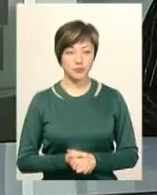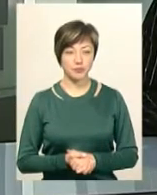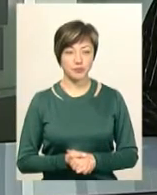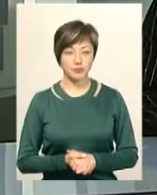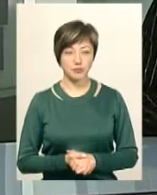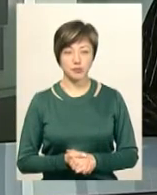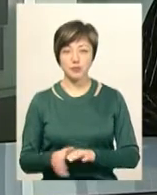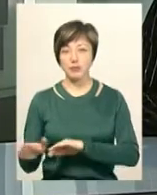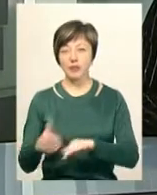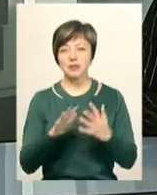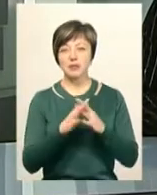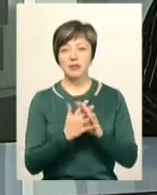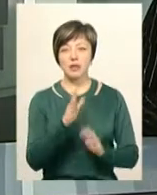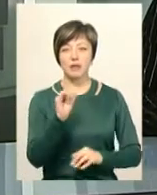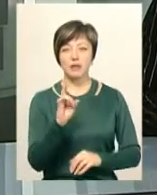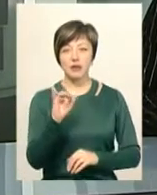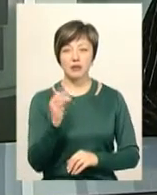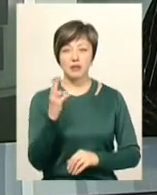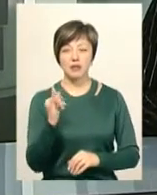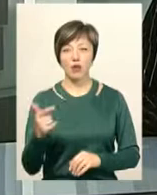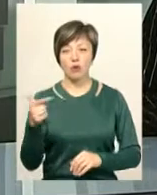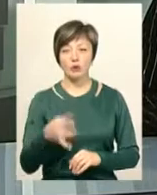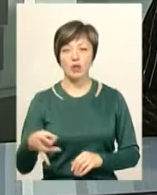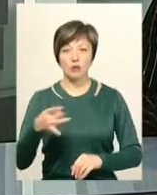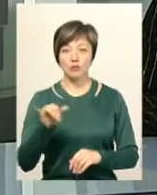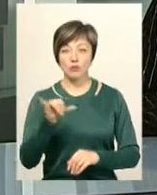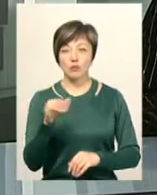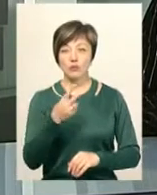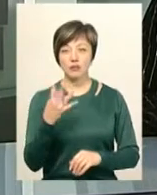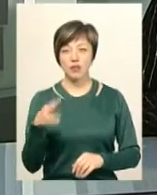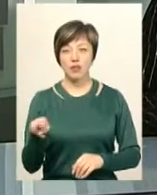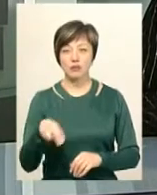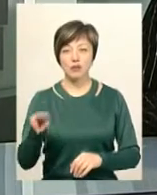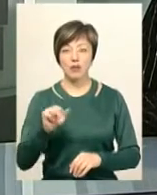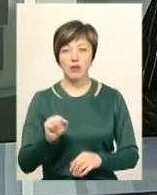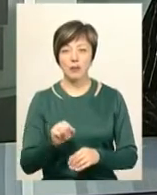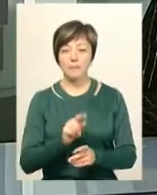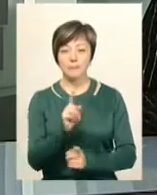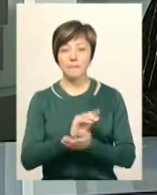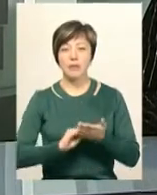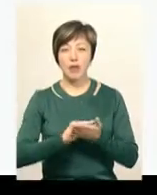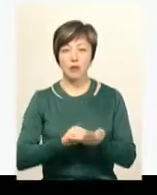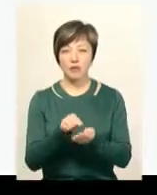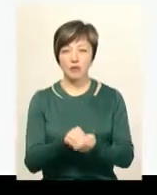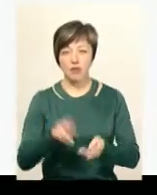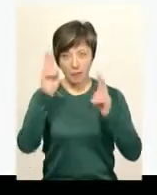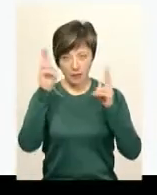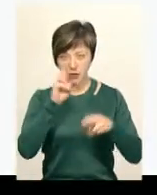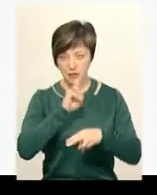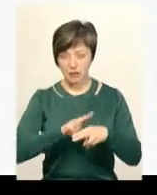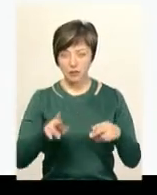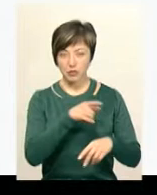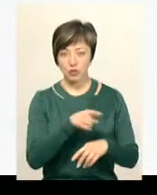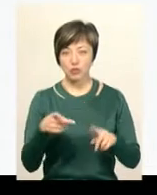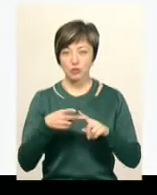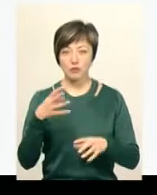У селі Варівці Городоцького району в суботу 24 листопада перепиховають без вісти зникло під час Другої світової війни